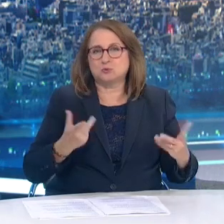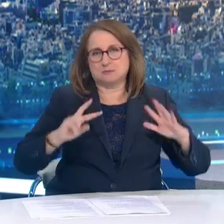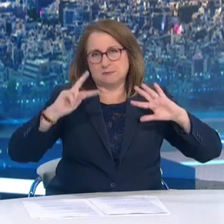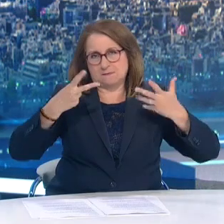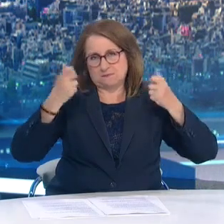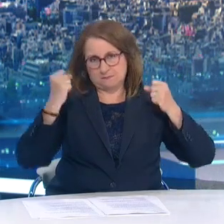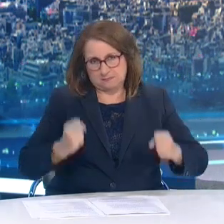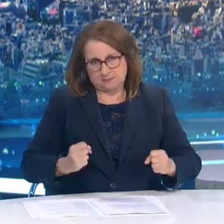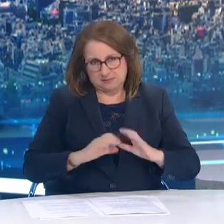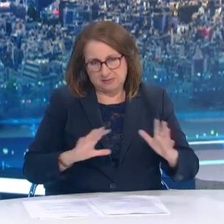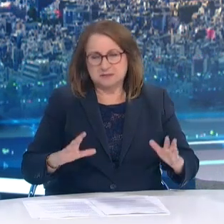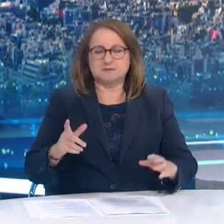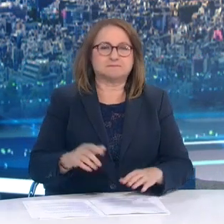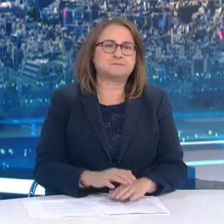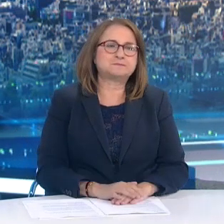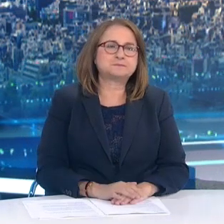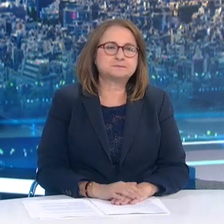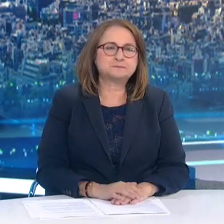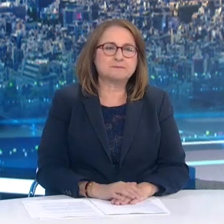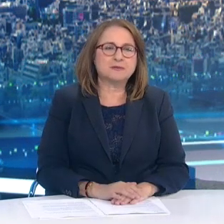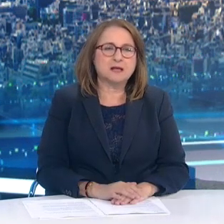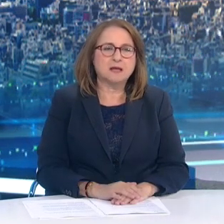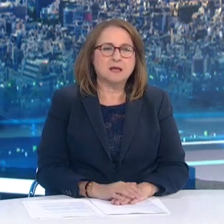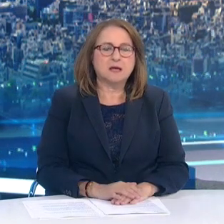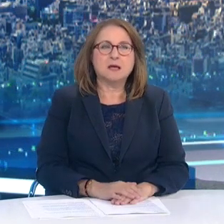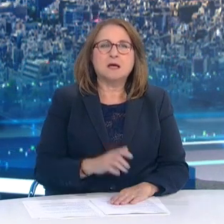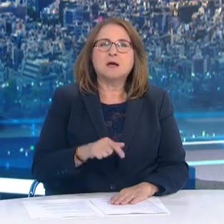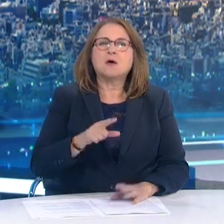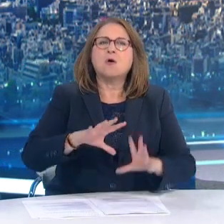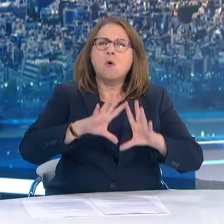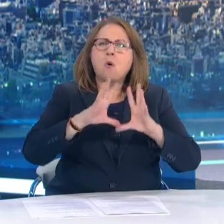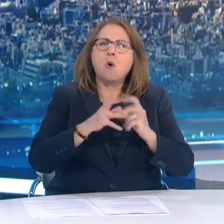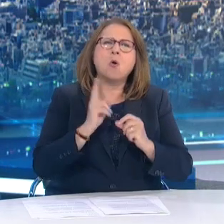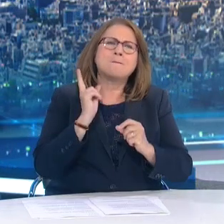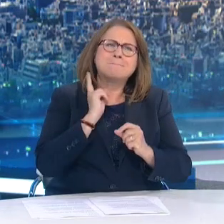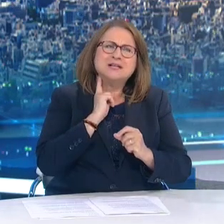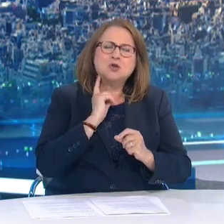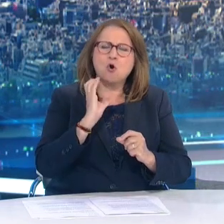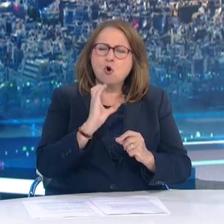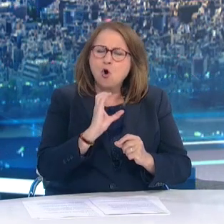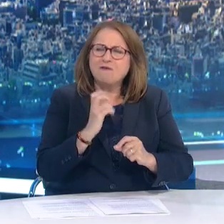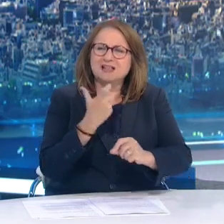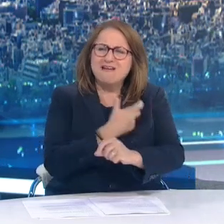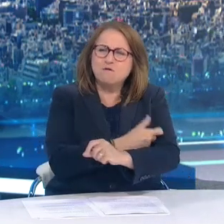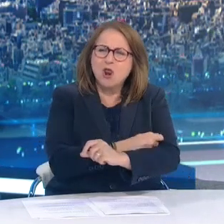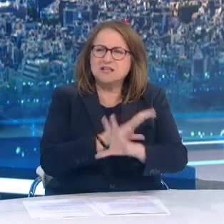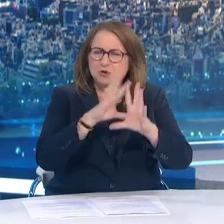στην Άρτια Οργανωμένη Επιχείρηση Ελευθερία Σύμφωνα με τα στοιχεία του Μητρώου COVID και του Μητρώου Εμβολιασμένων Από τους 4